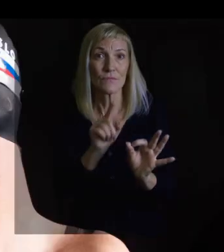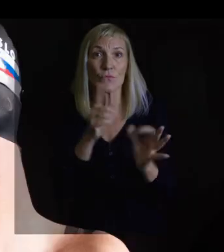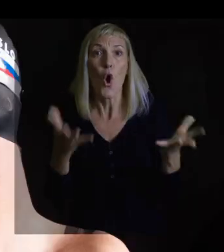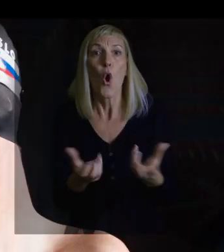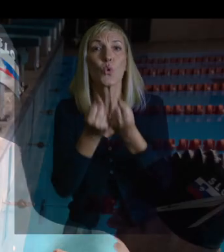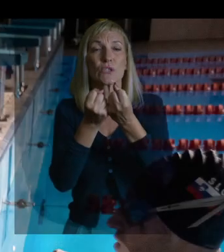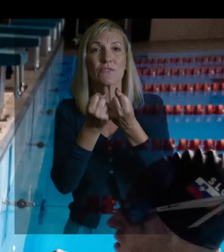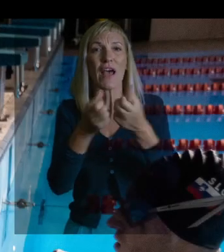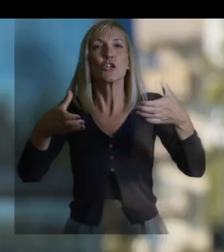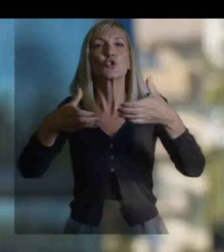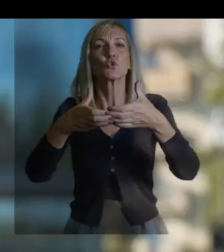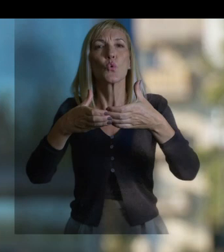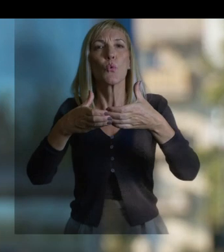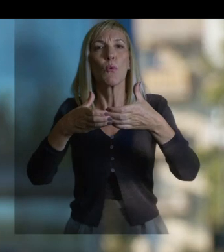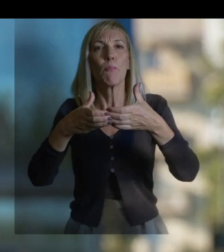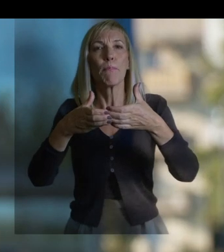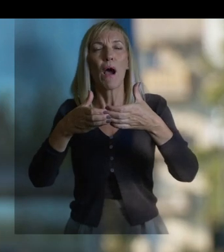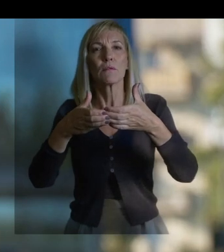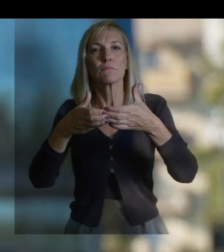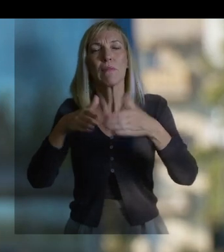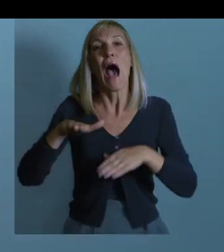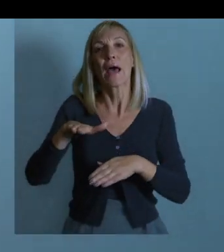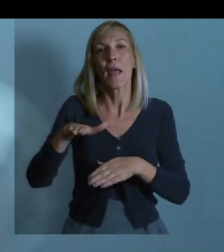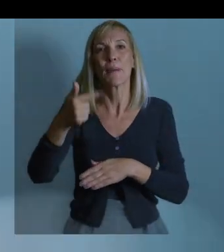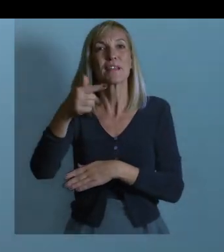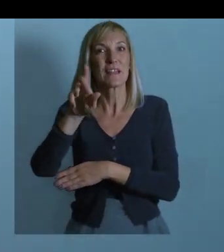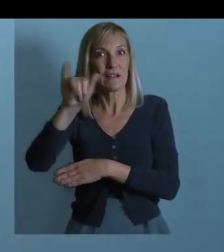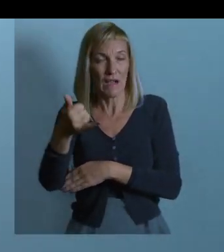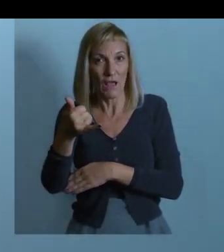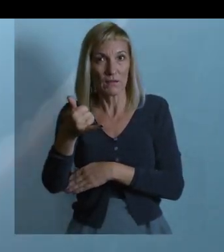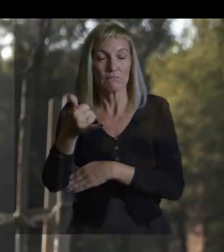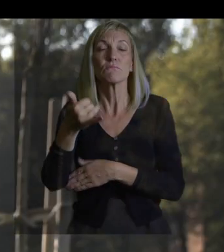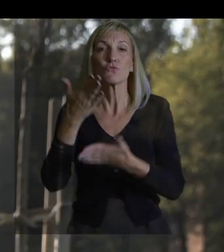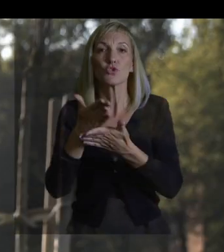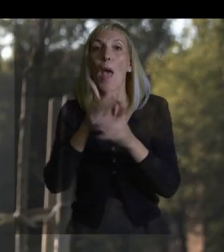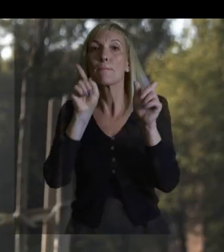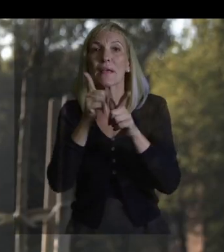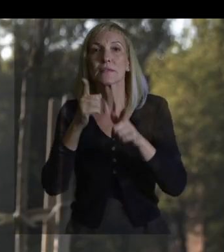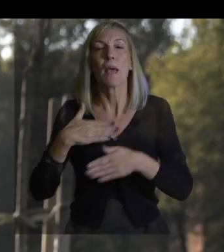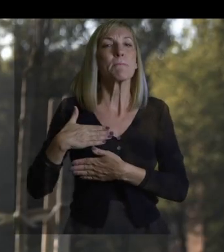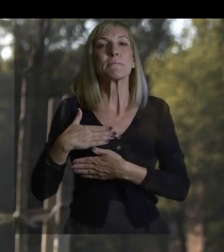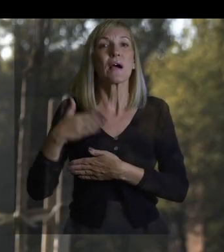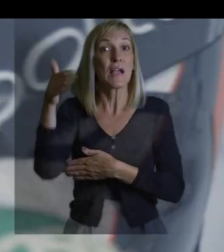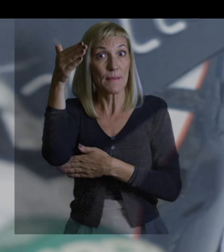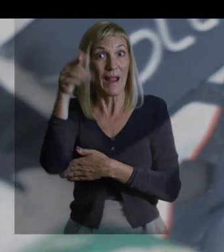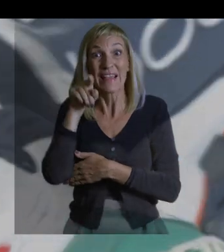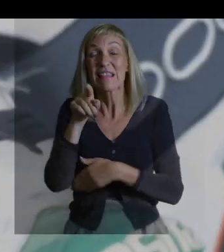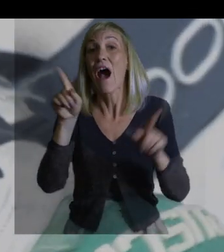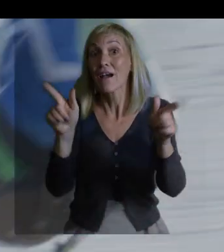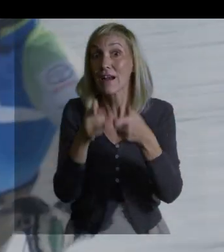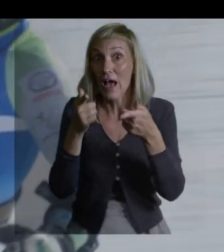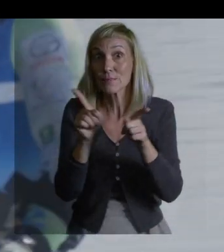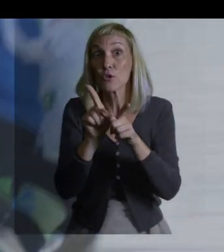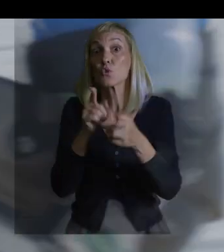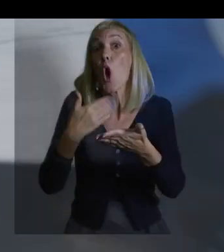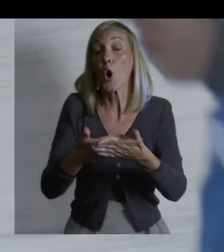ustvarili smo skupaj s Trkajem, z našim glasbenikom slovenskim, pač himno. In ta himna, oz. ta glasba, je